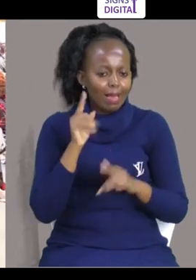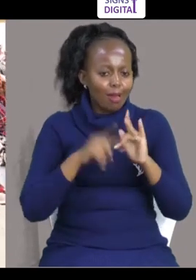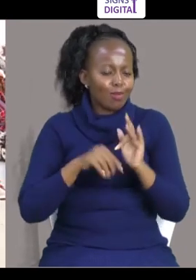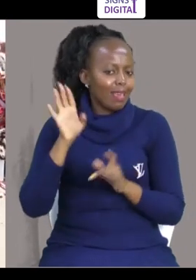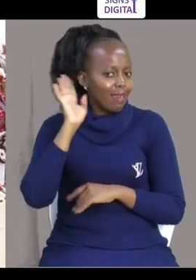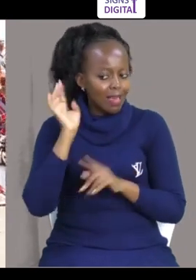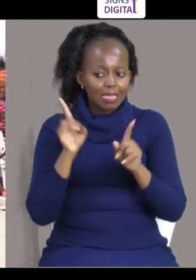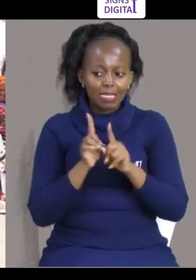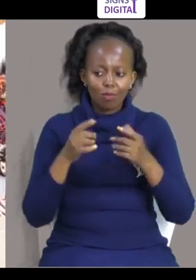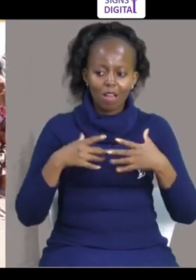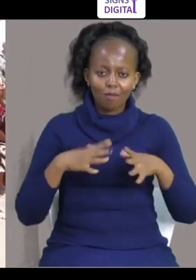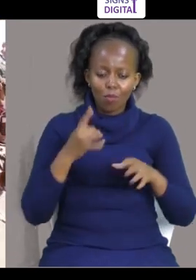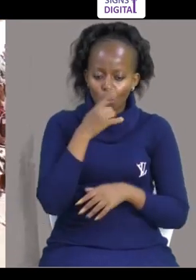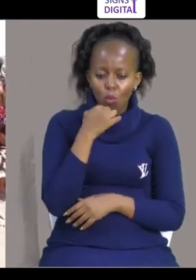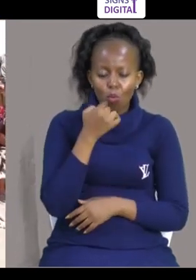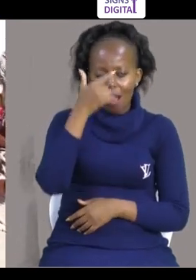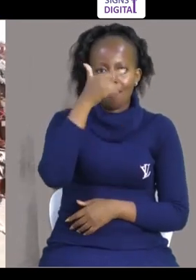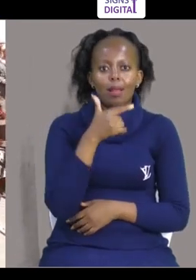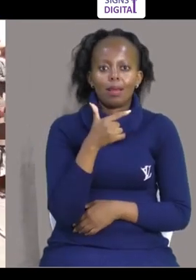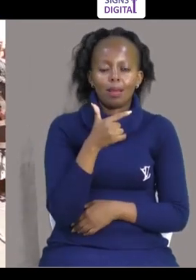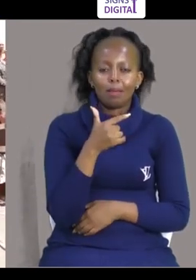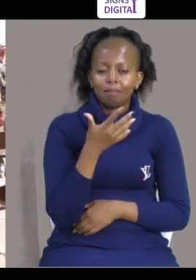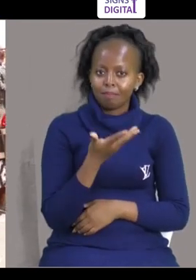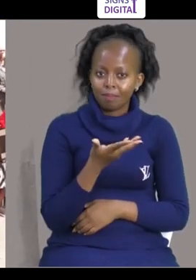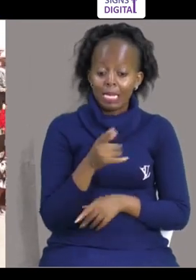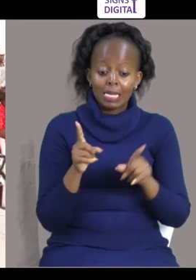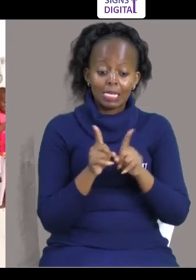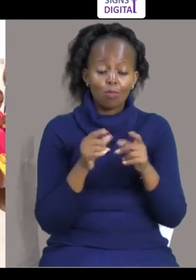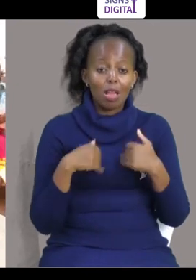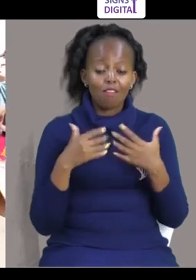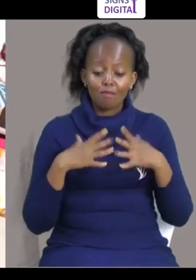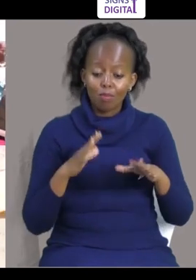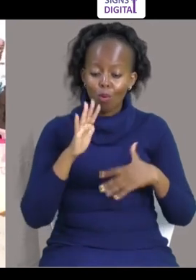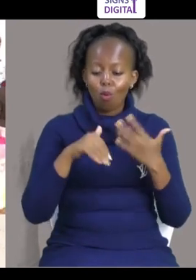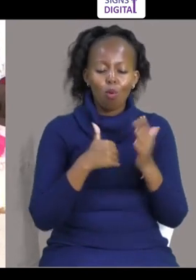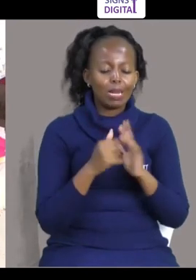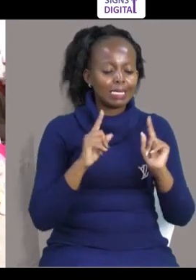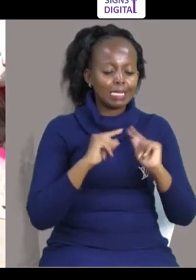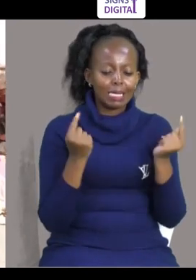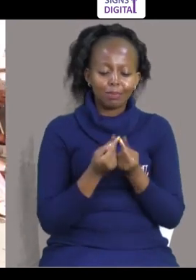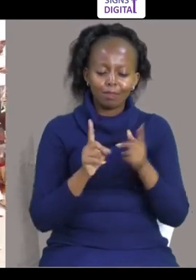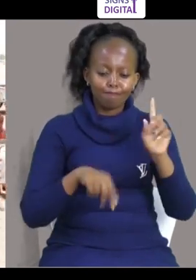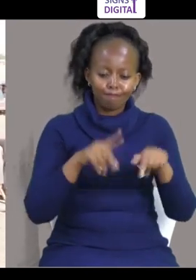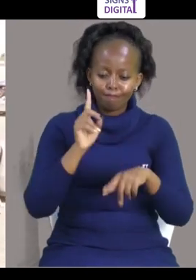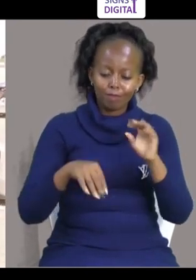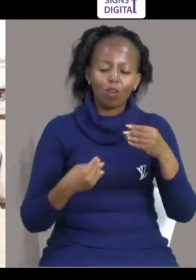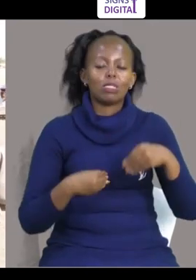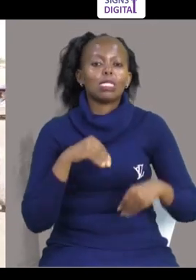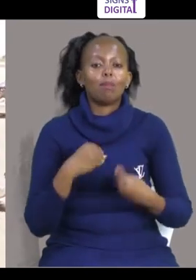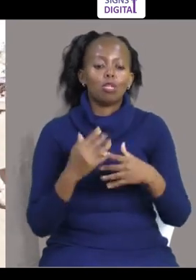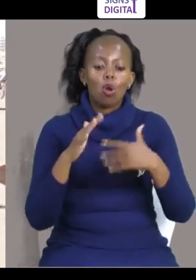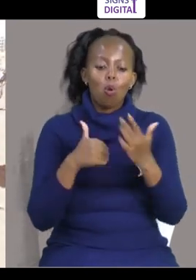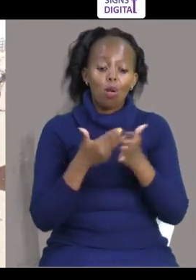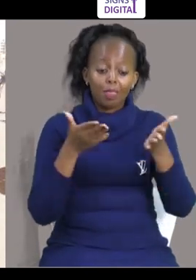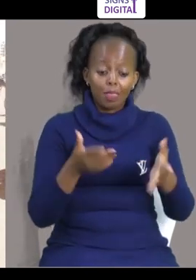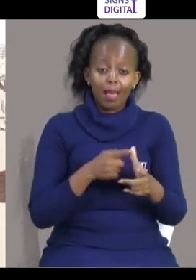hawezi Jiyo geresha Jiyo Who cannot speak for themselves Kuna watu All types